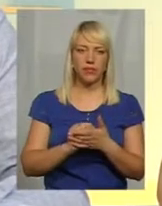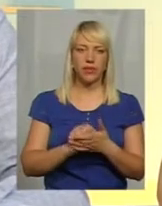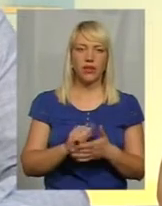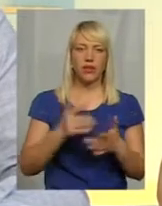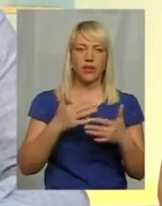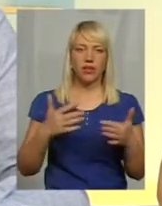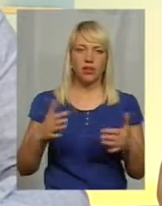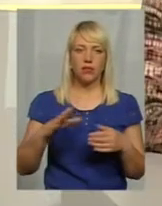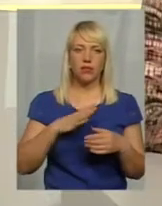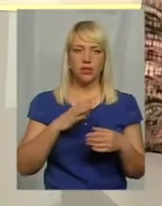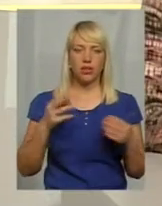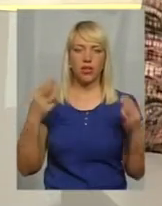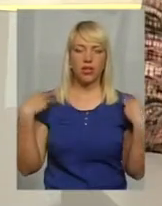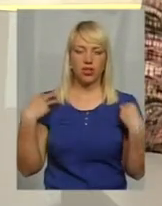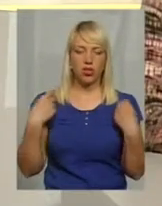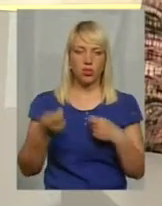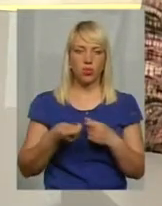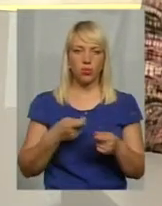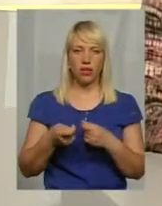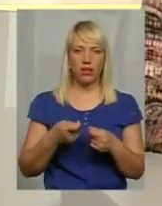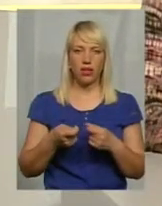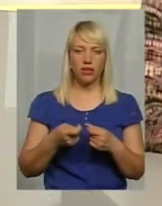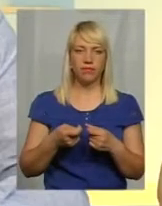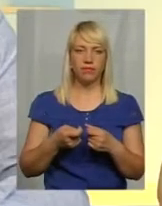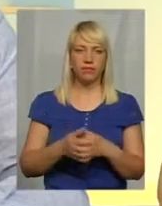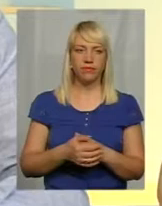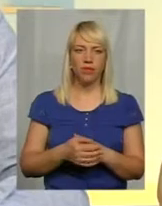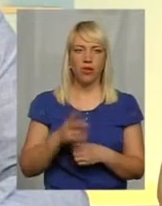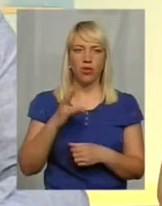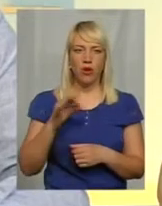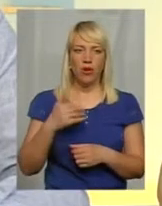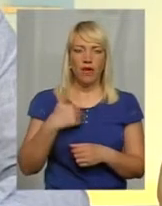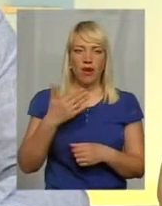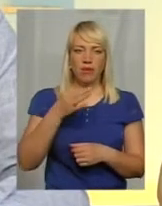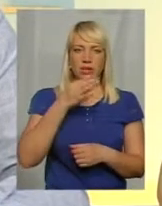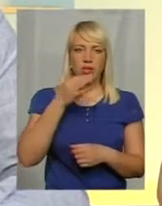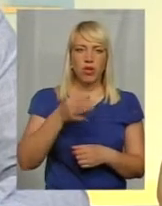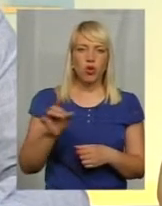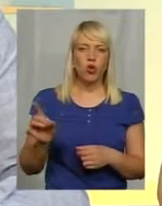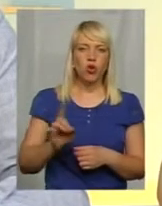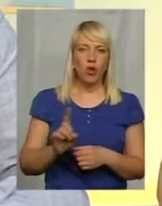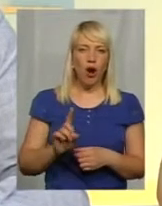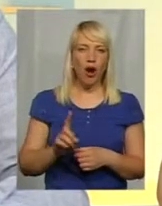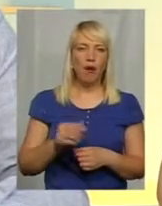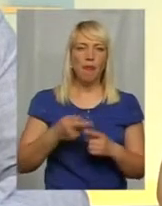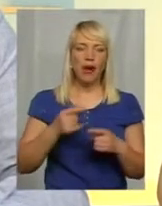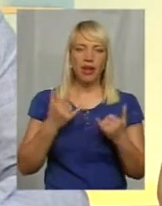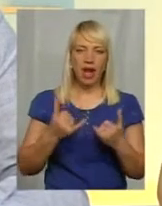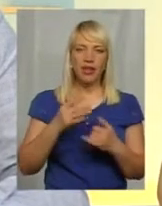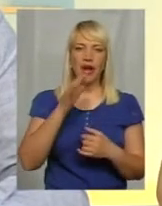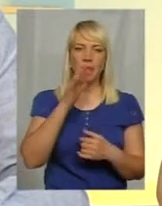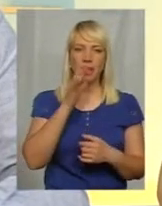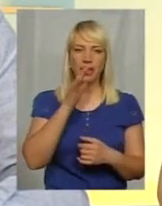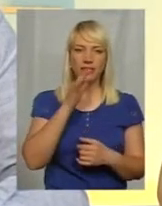Разні були начальники управління, ні в коїм злучає. Ну, знаєте, я скажу, що на данний момент на